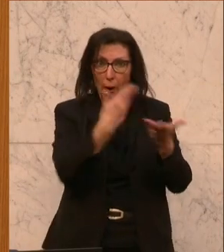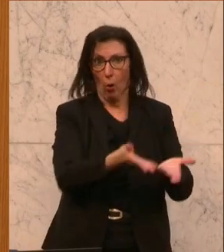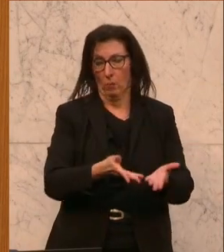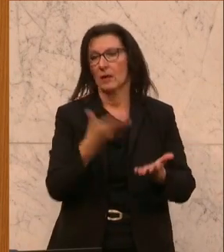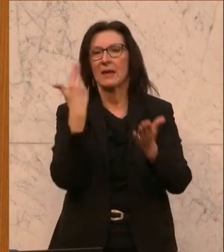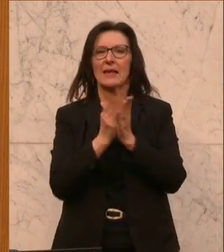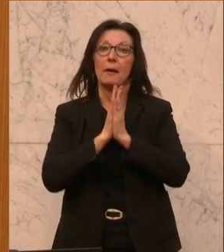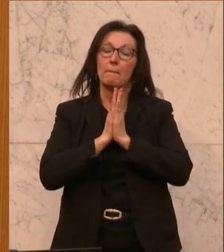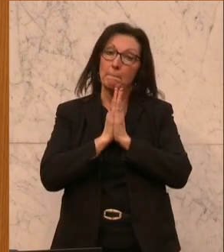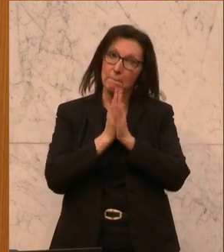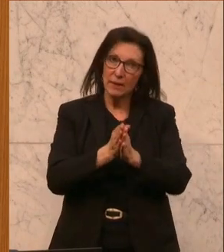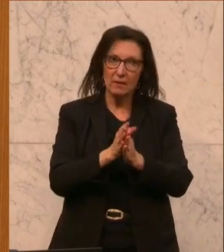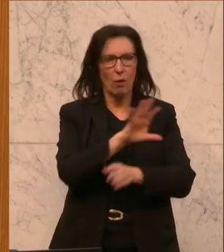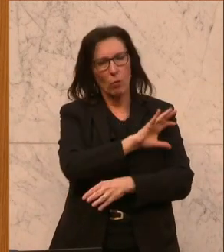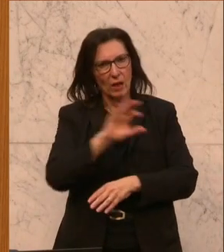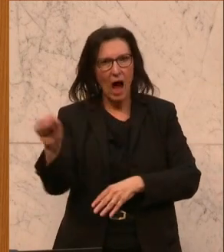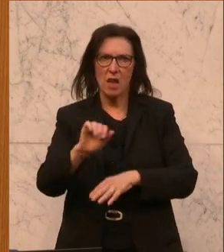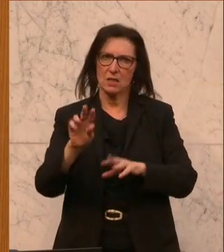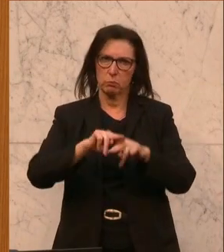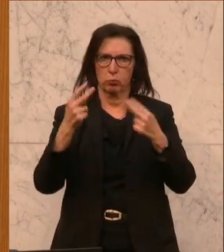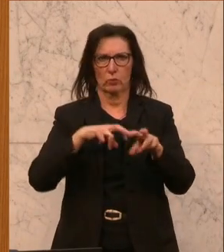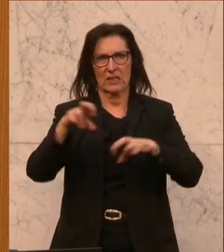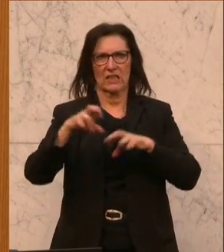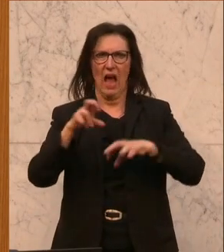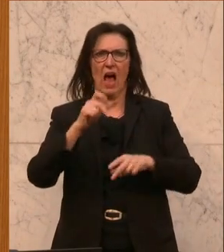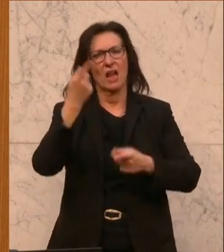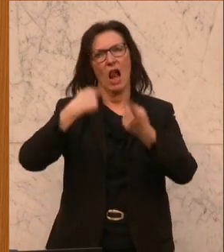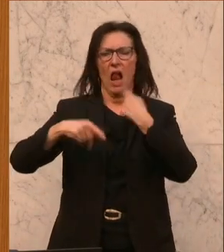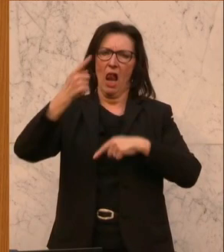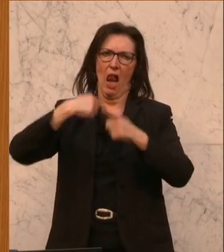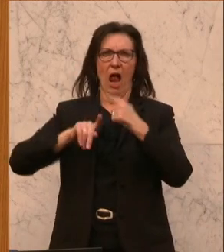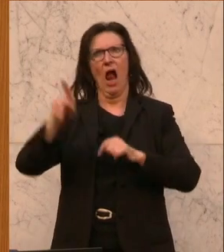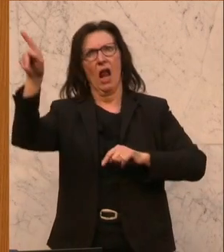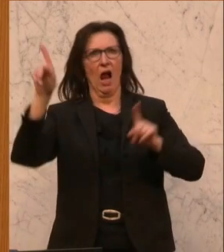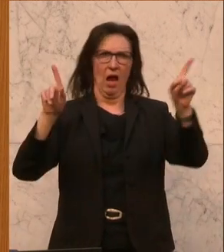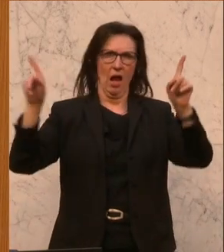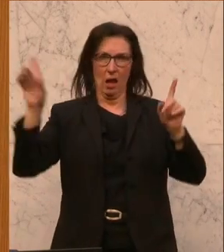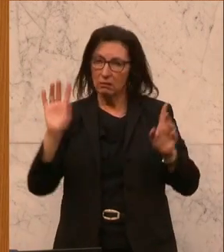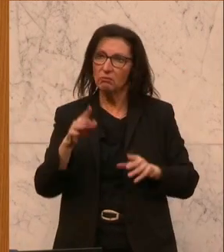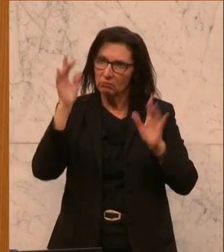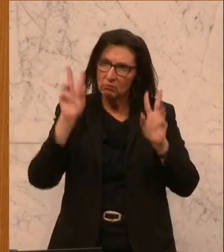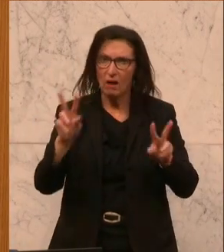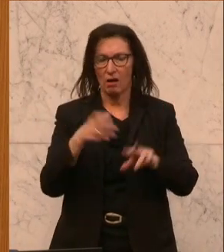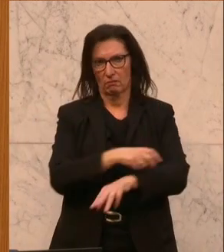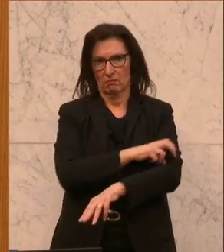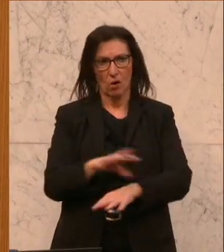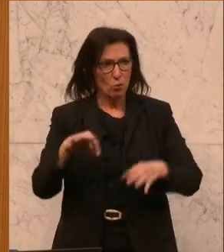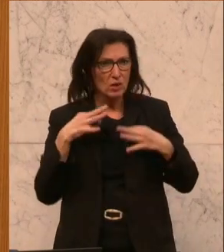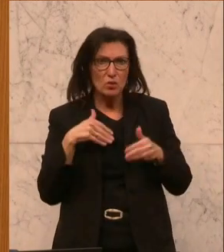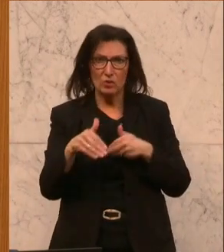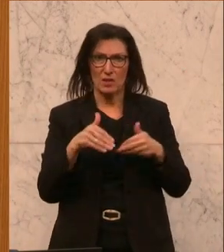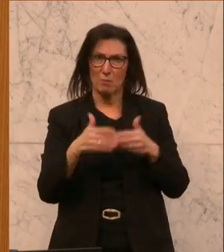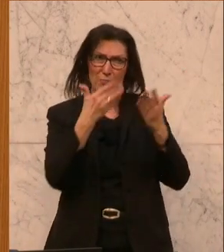eindringlich und Sie als gesamte Bundesregierung, sich nicht auf Zuständigkeiten rauszureden. Ich erwarte mir von einem Gesundheitsminister, auch wenn die